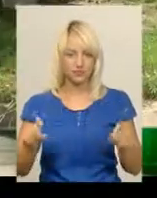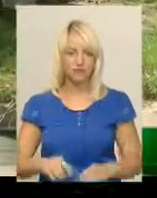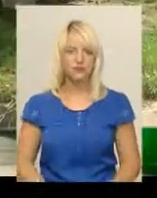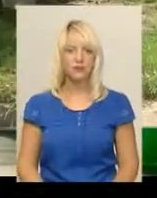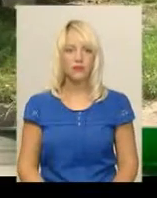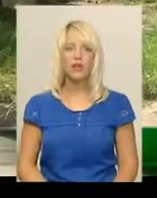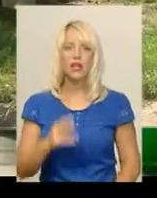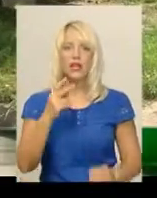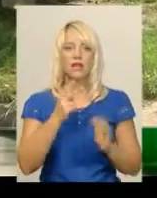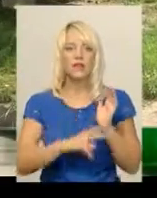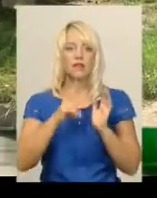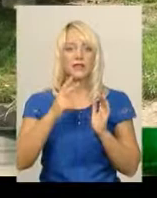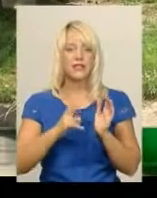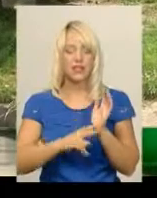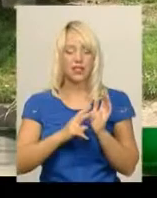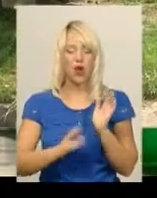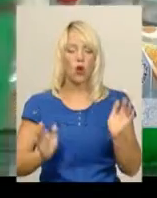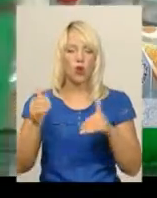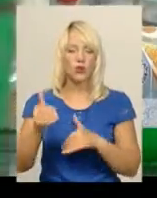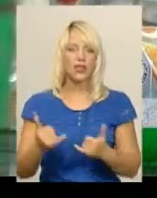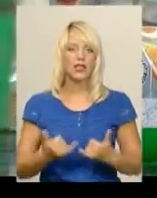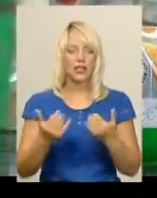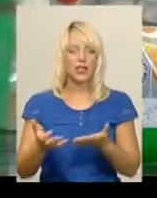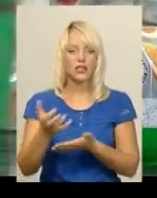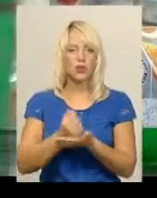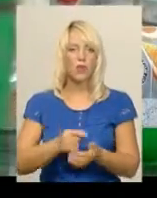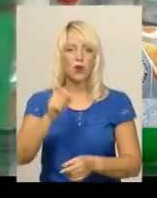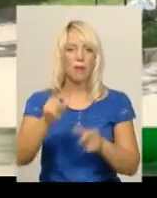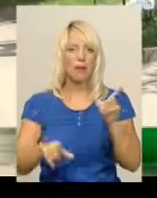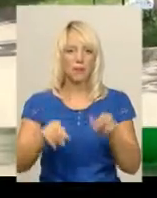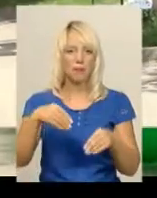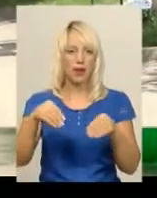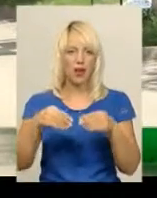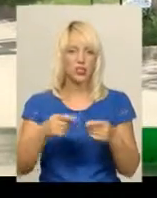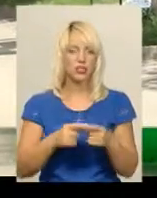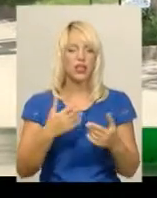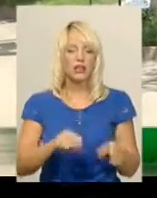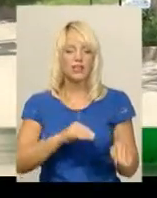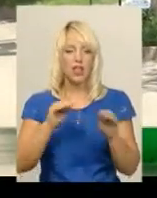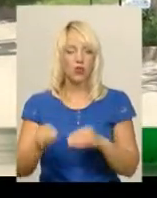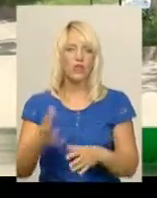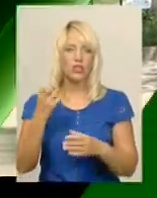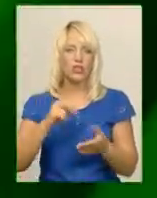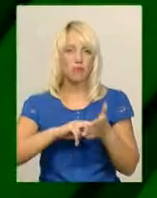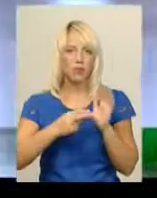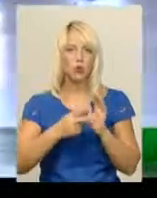70 контейнерів для збору педпляшки встановили в Хмельницькому. До кінця вересня планують облаштувати ще 110.